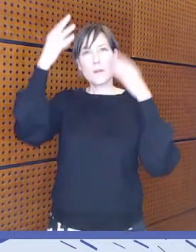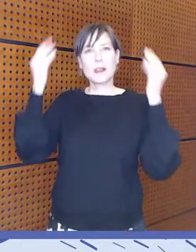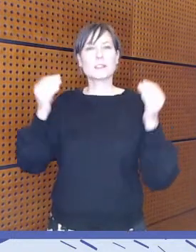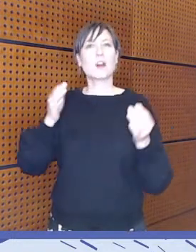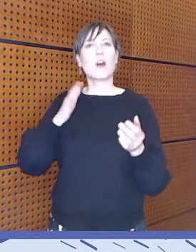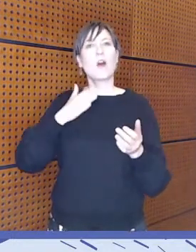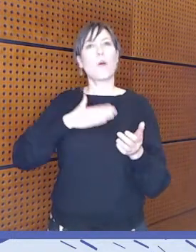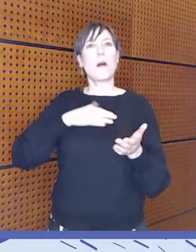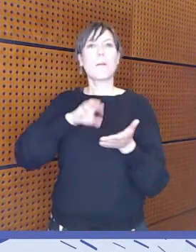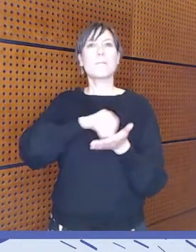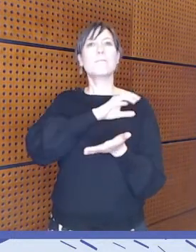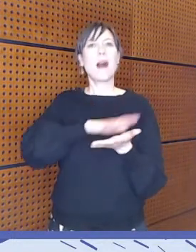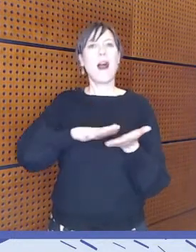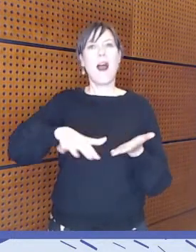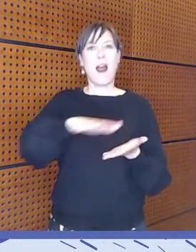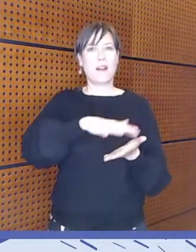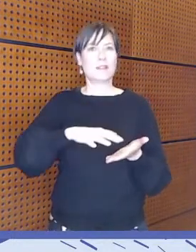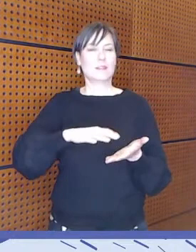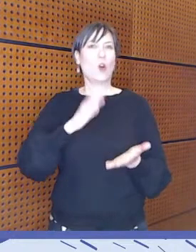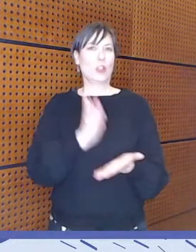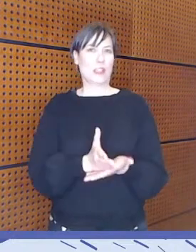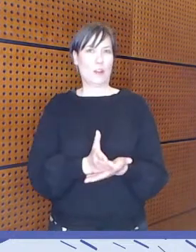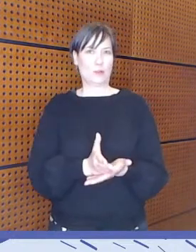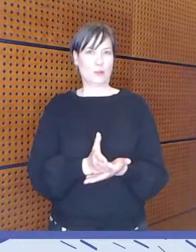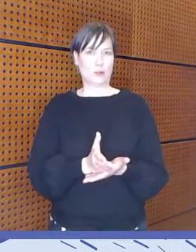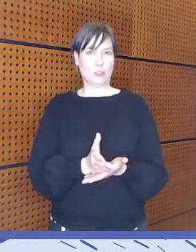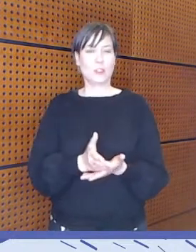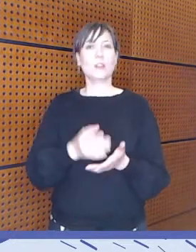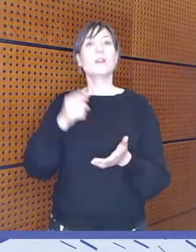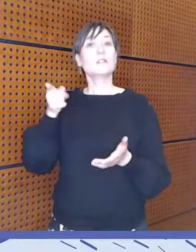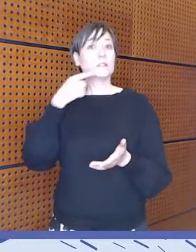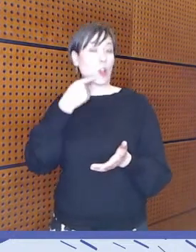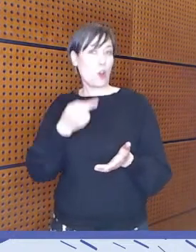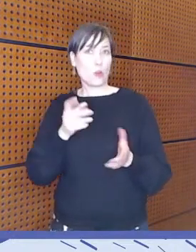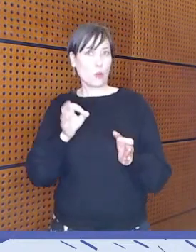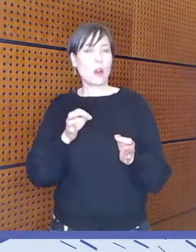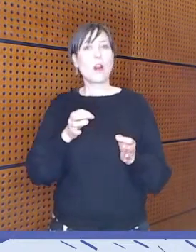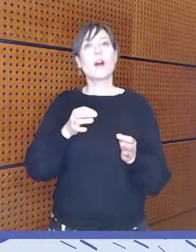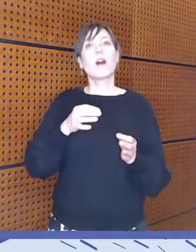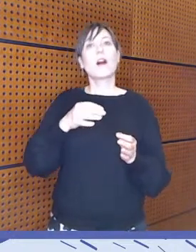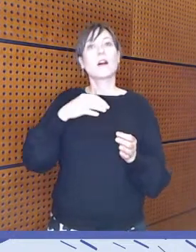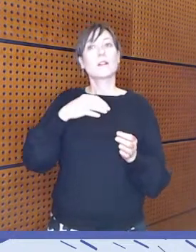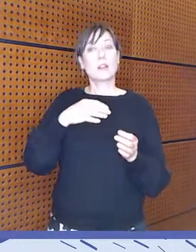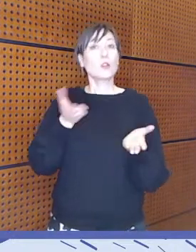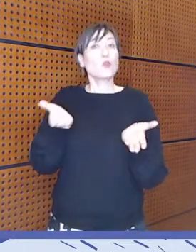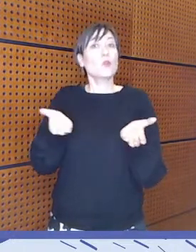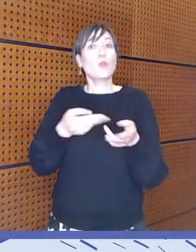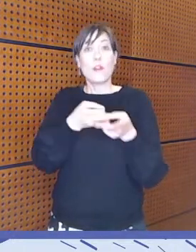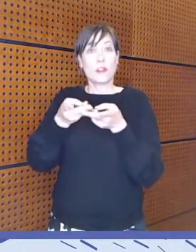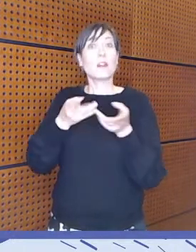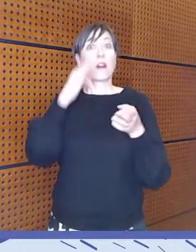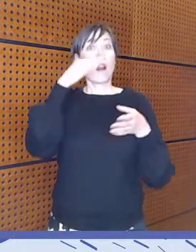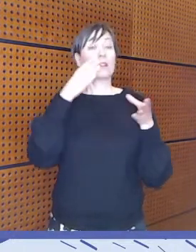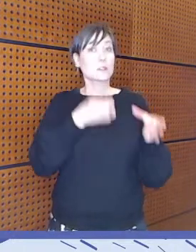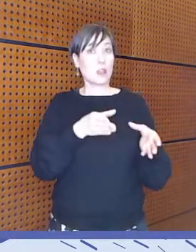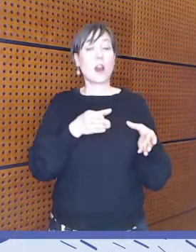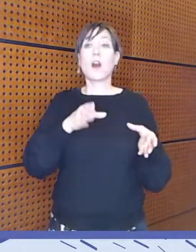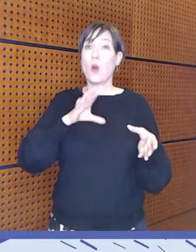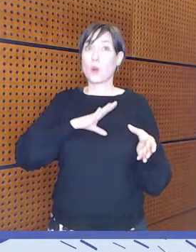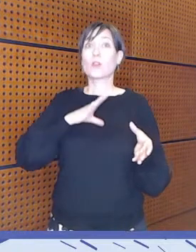kautta, että saamelaisille kuuluu yhdenvertaisena kansana yhdenvertainen